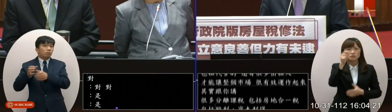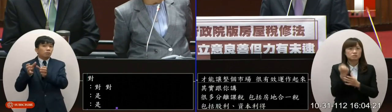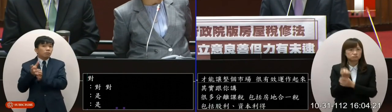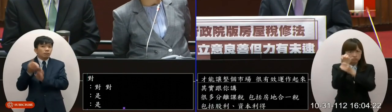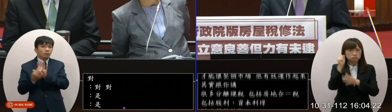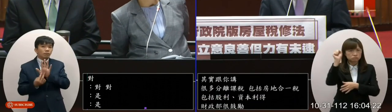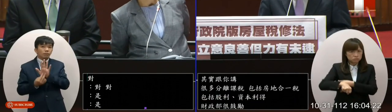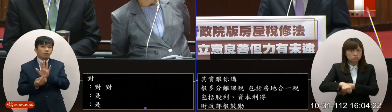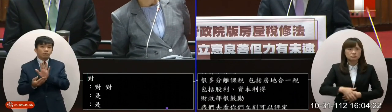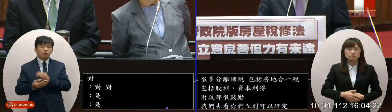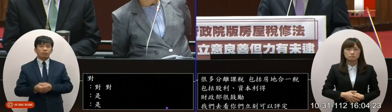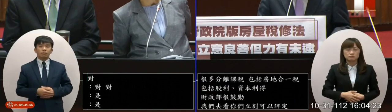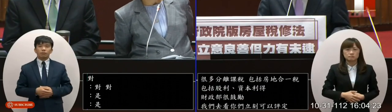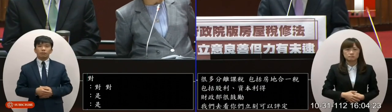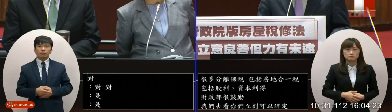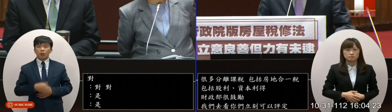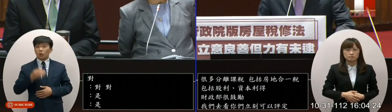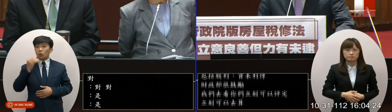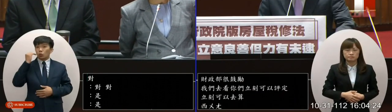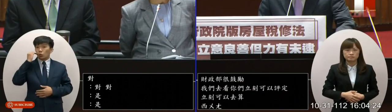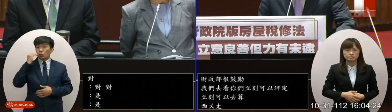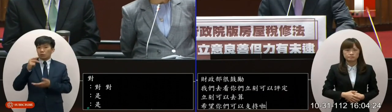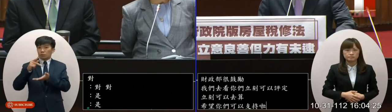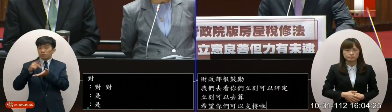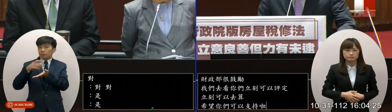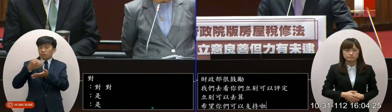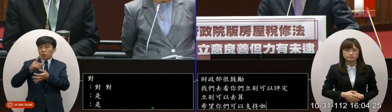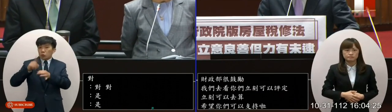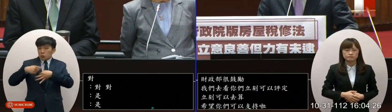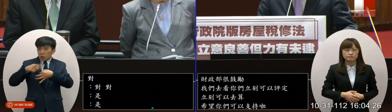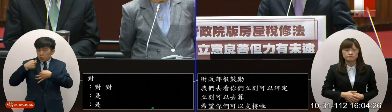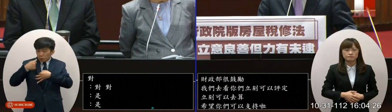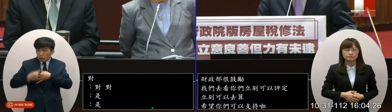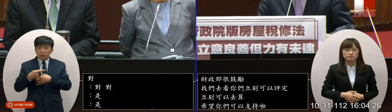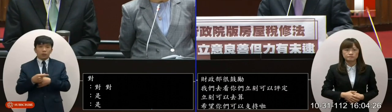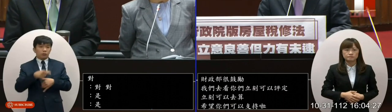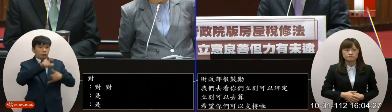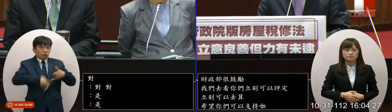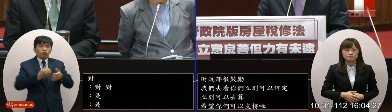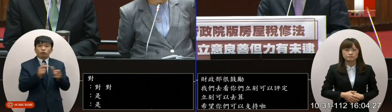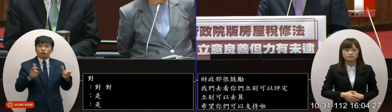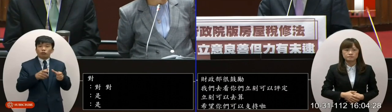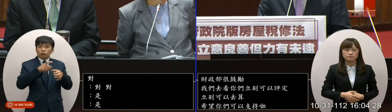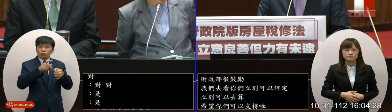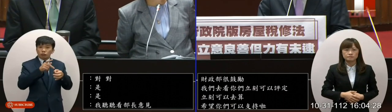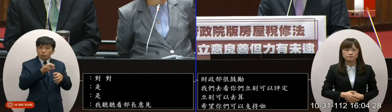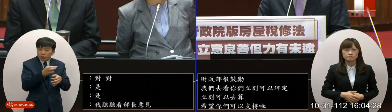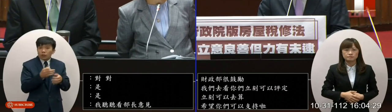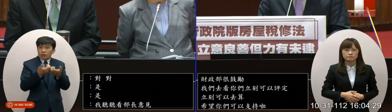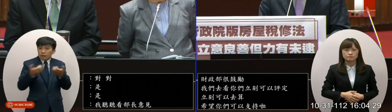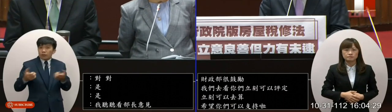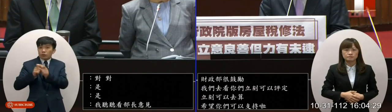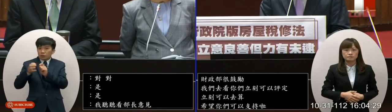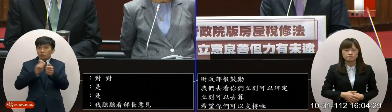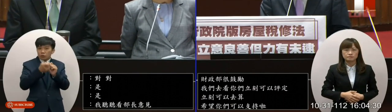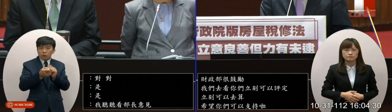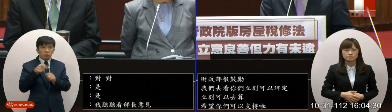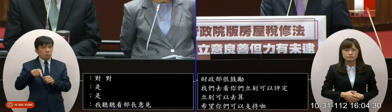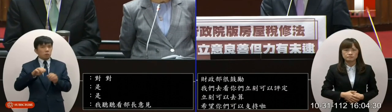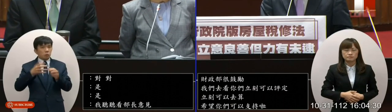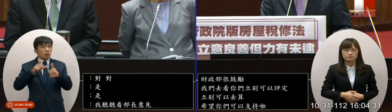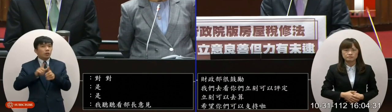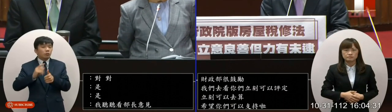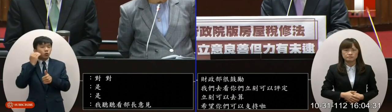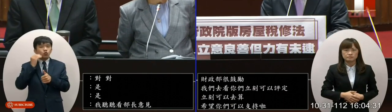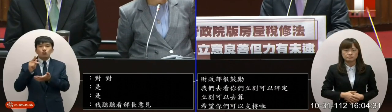我們先說明一下如果把租金所得列為分離課稅的話那真的會有一個逆分配的結果因為會有租金收入來說一般來說他所